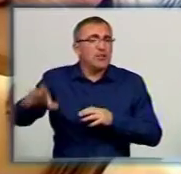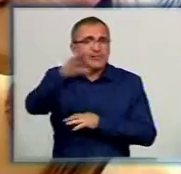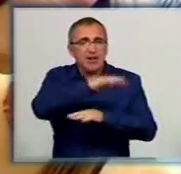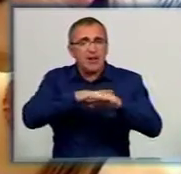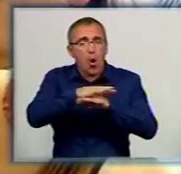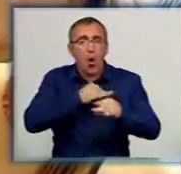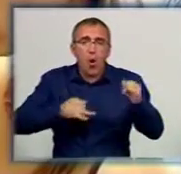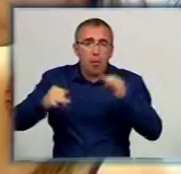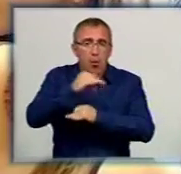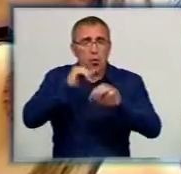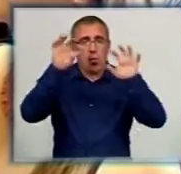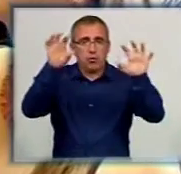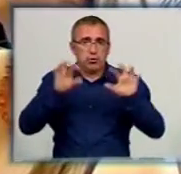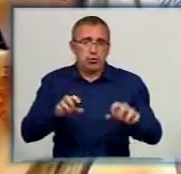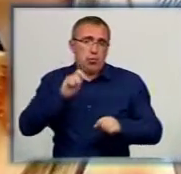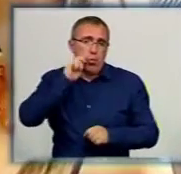Конституції України.